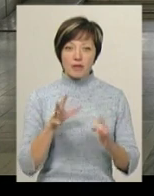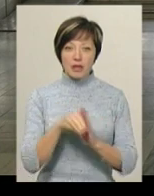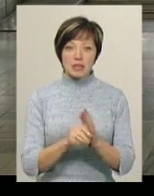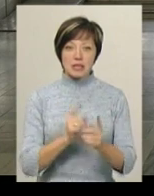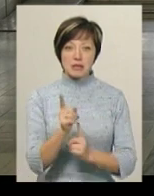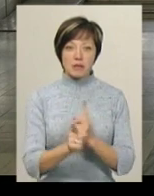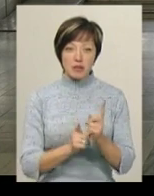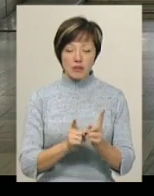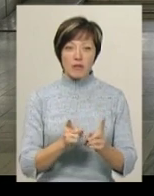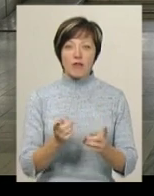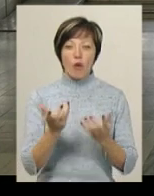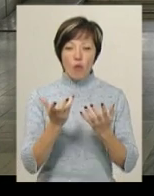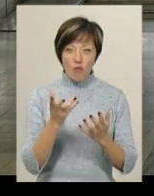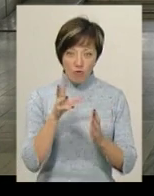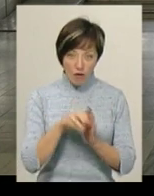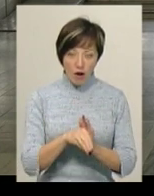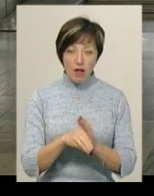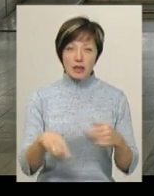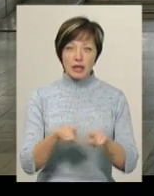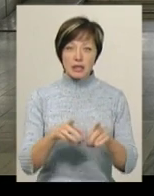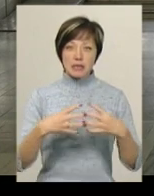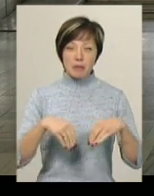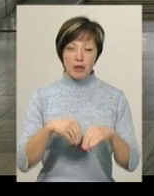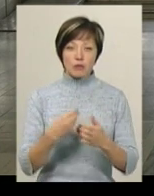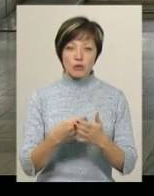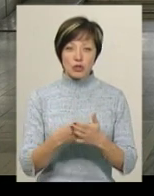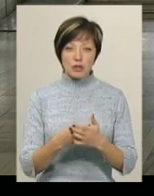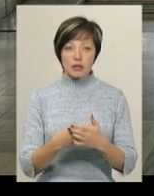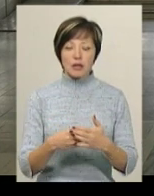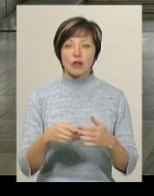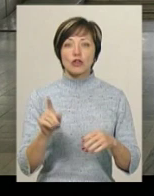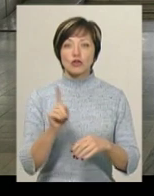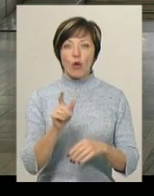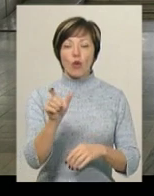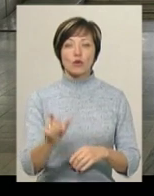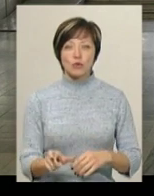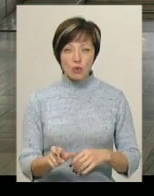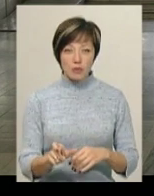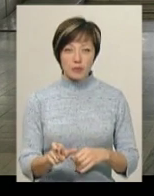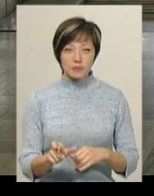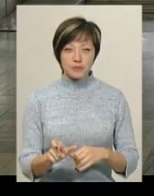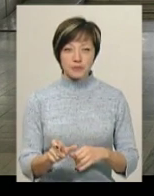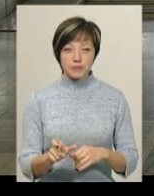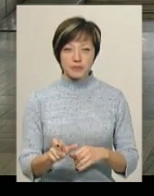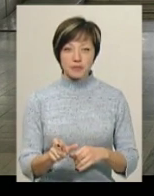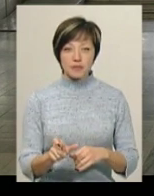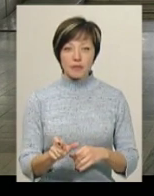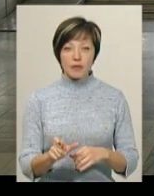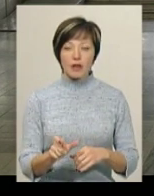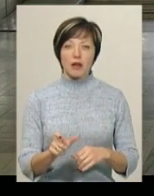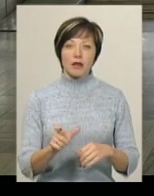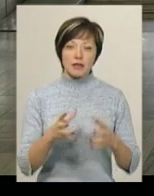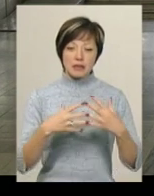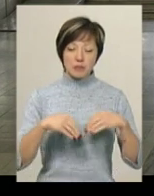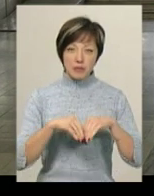зміни, що врахували дійсно такий сімейний бюджет таких домогосподарств, що особа від домогосподарства,